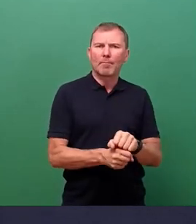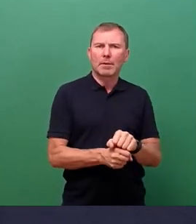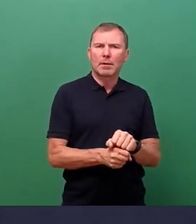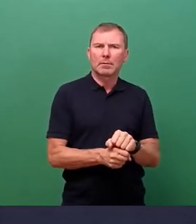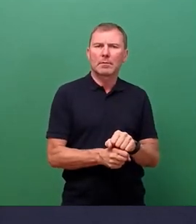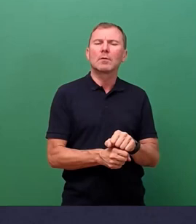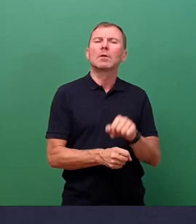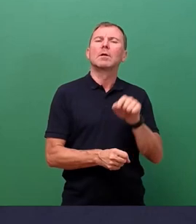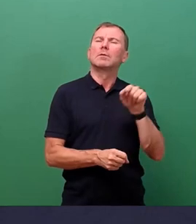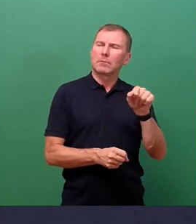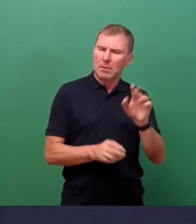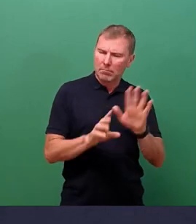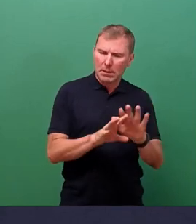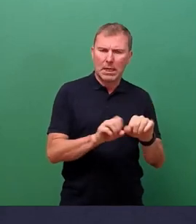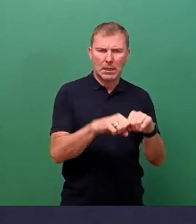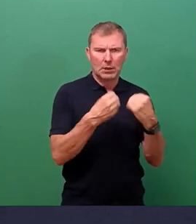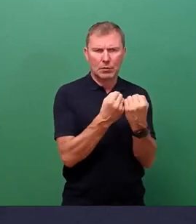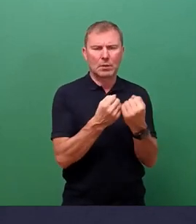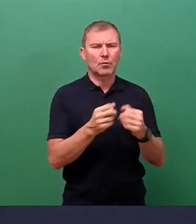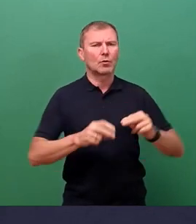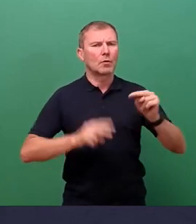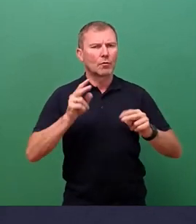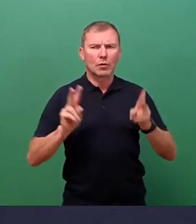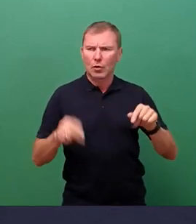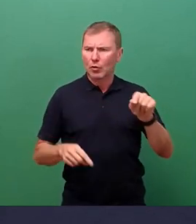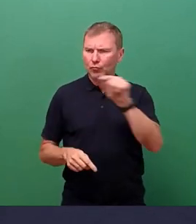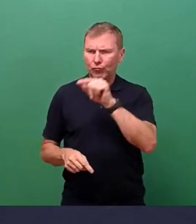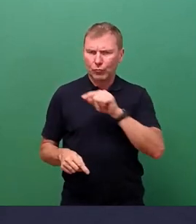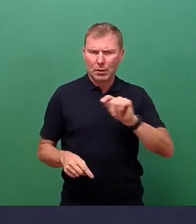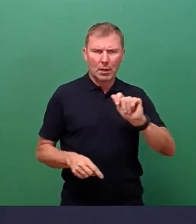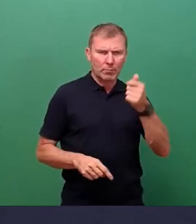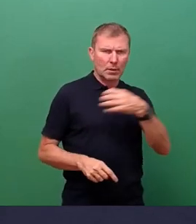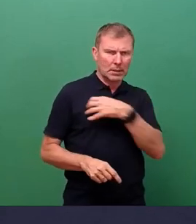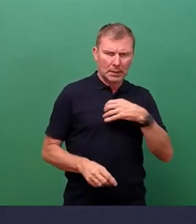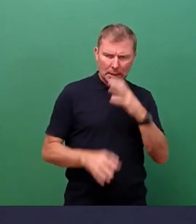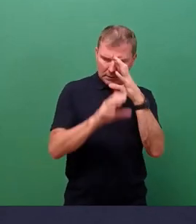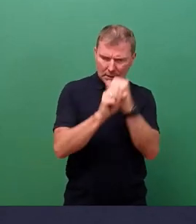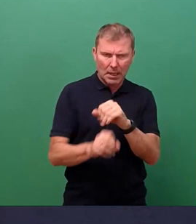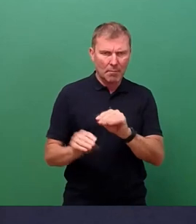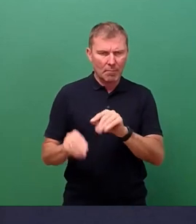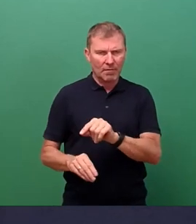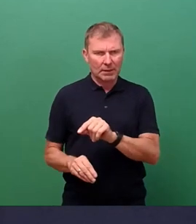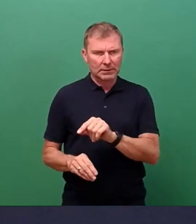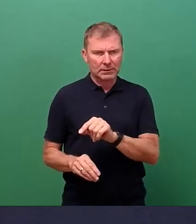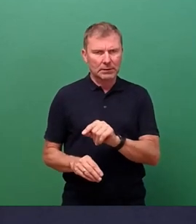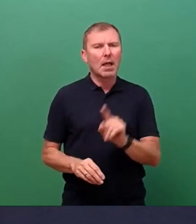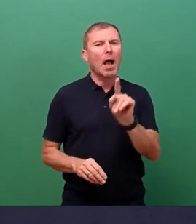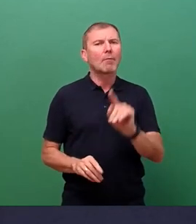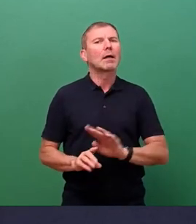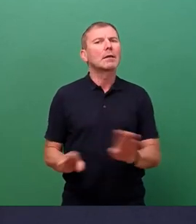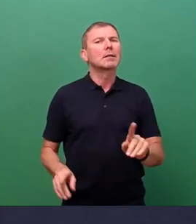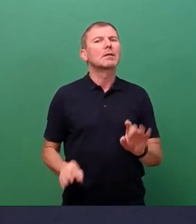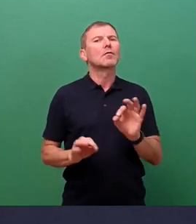mit den Situationen verschiedener Städte und insbesondere mit Dresden beschäftigt haben, aber eben nicht zu dem für uns